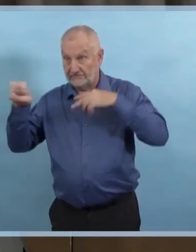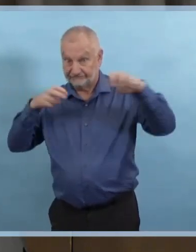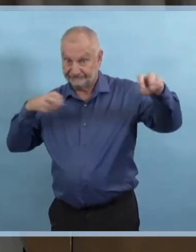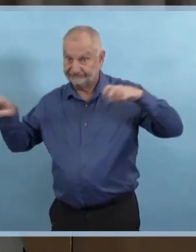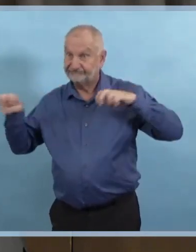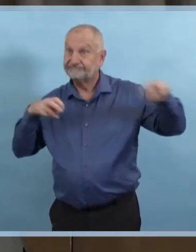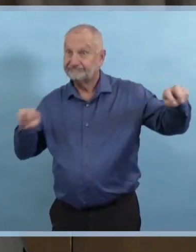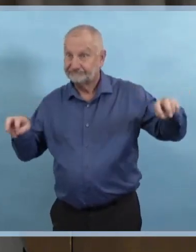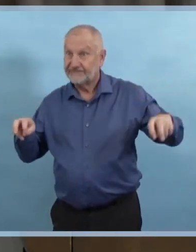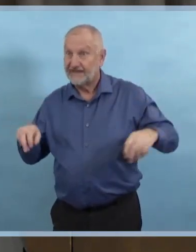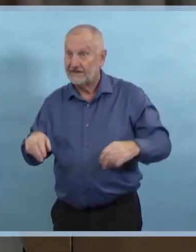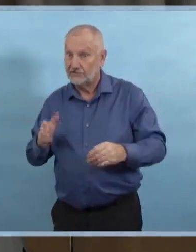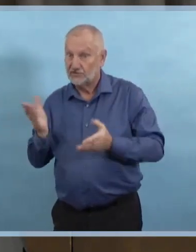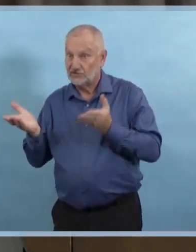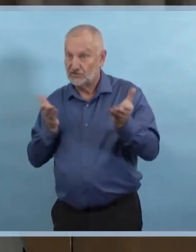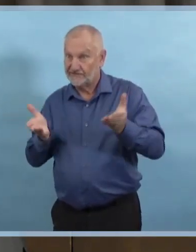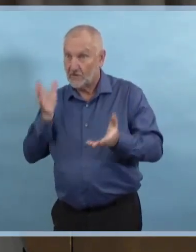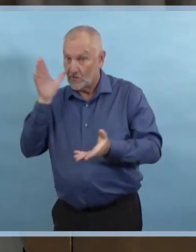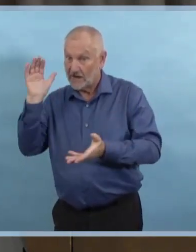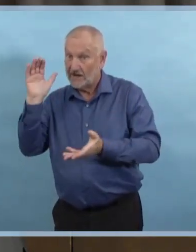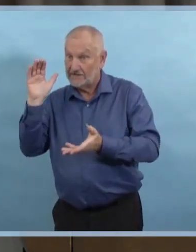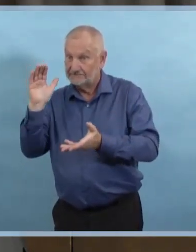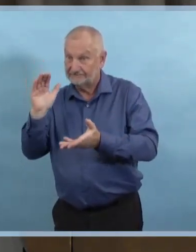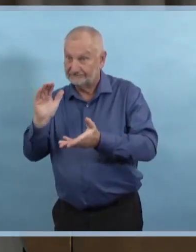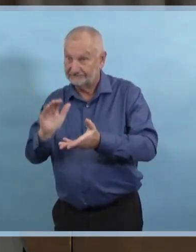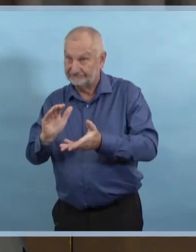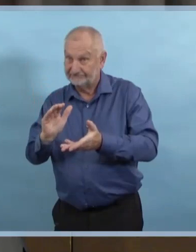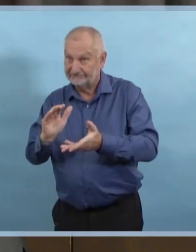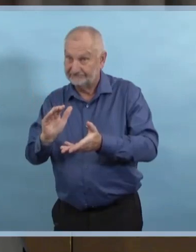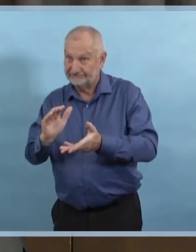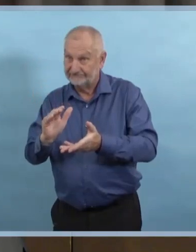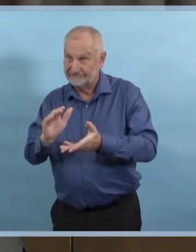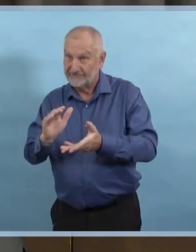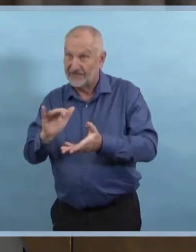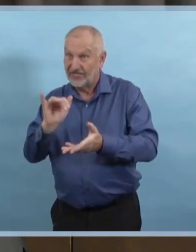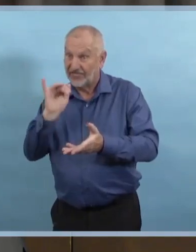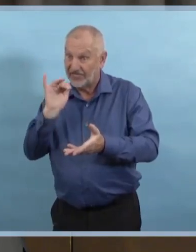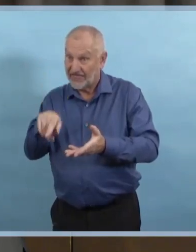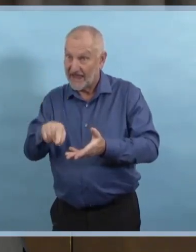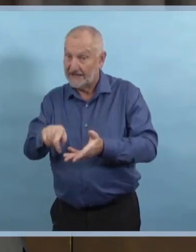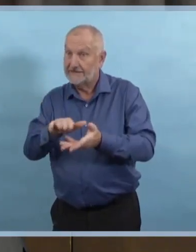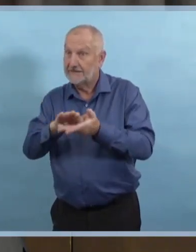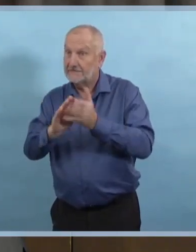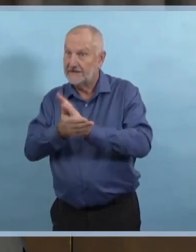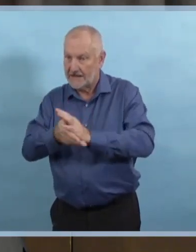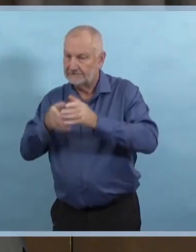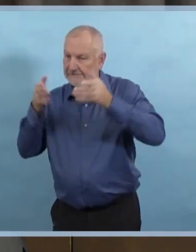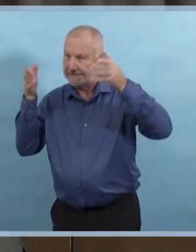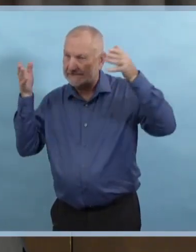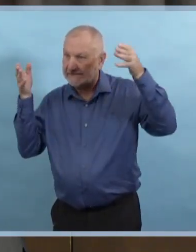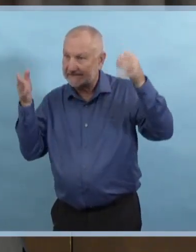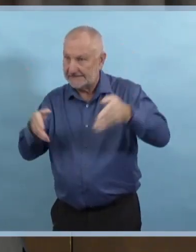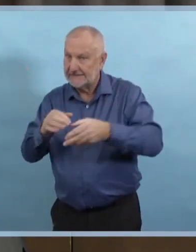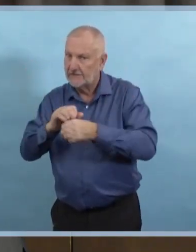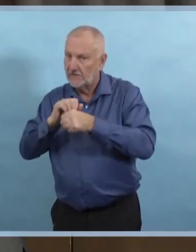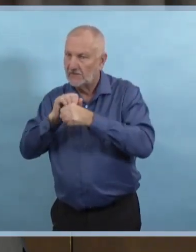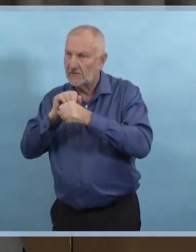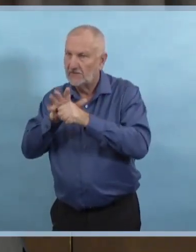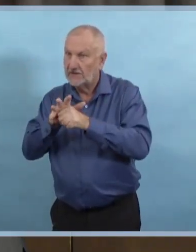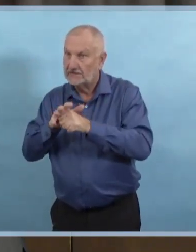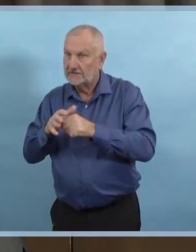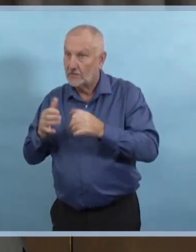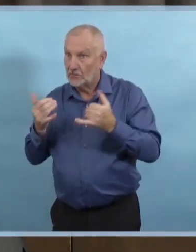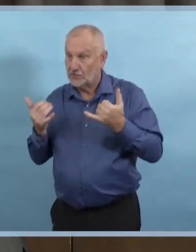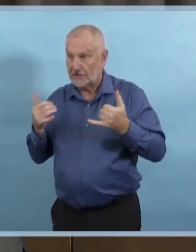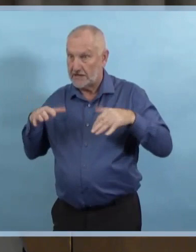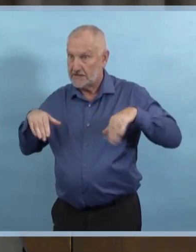affecter aux unités COVID. Nous ne sommes pas encore arrivés là, mais nous nous préparons pour cela. Dès que nous voyons un grand nombre de cas, nous savons